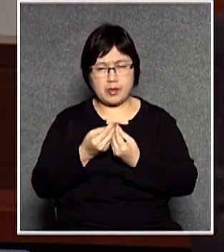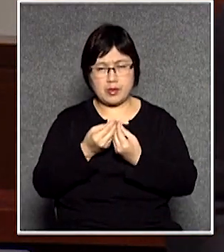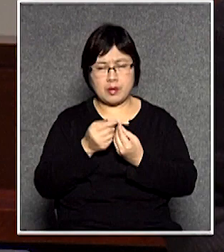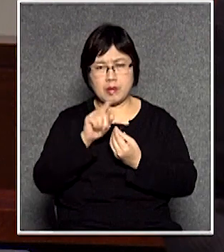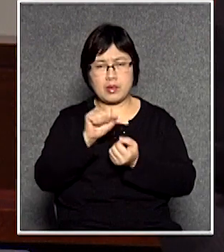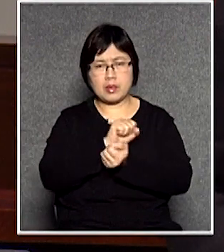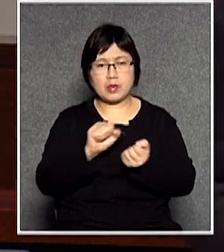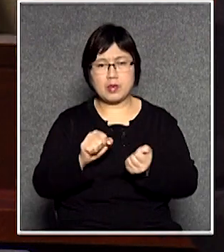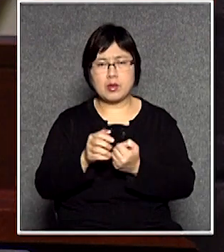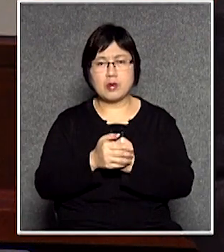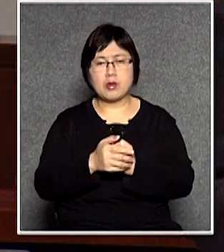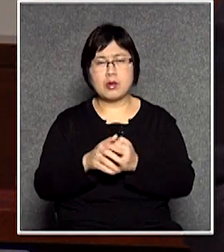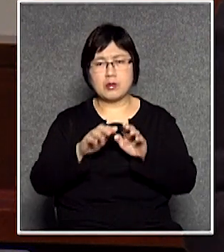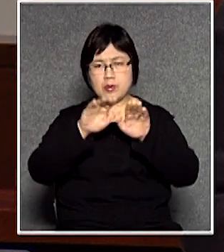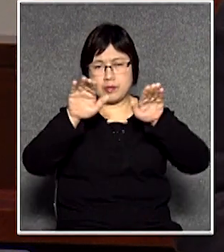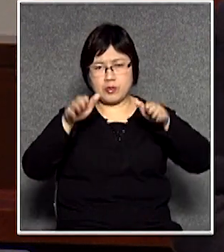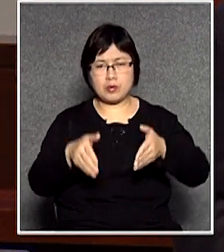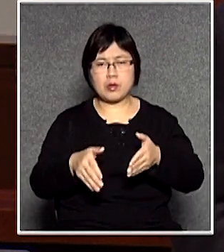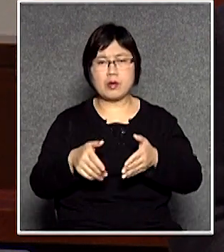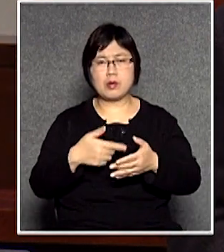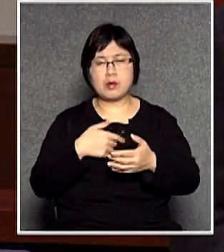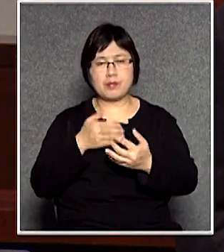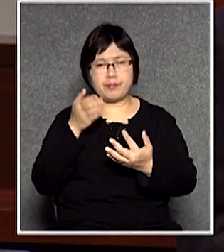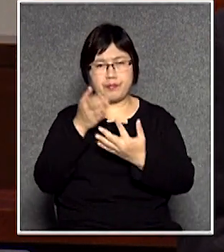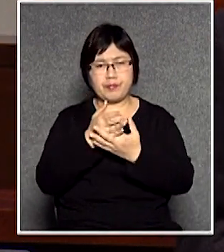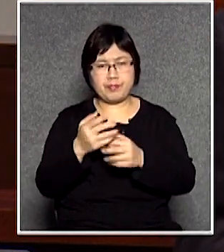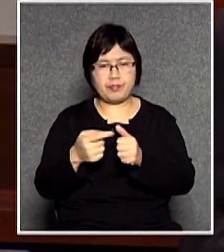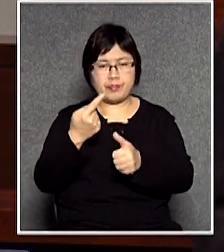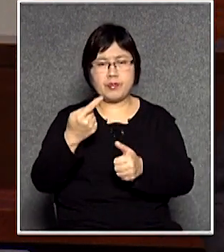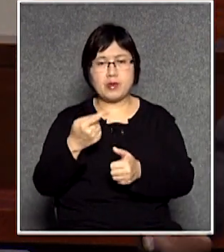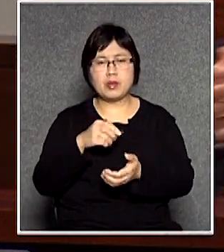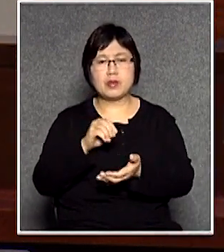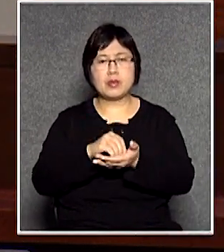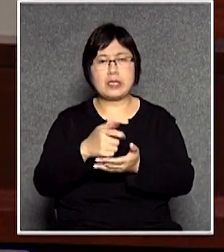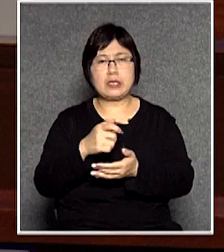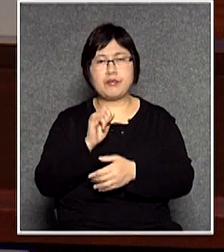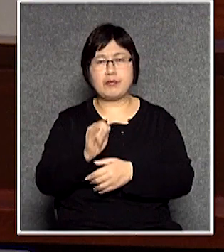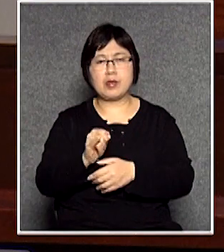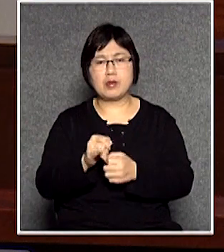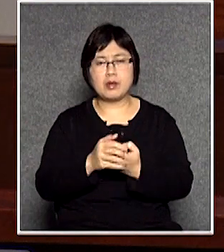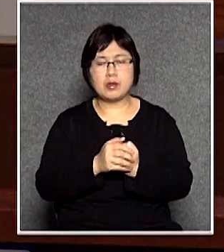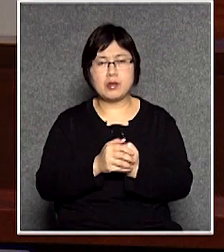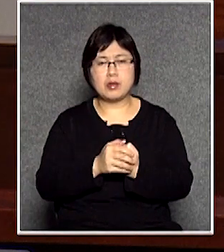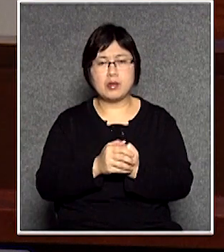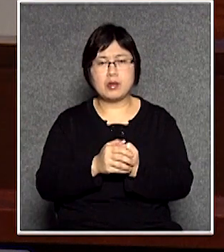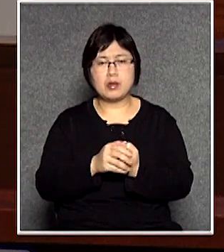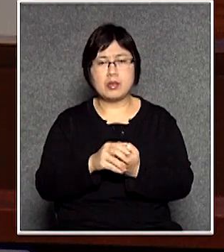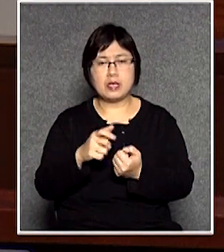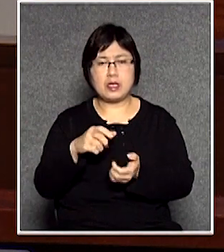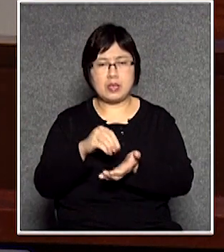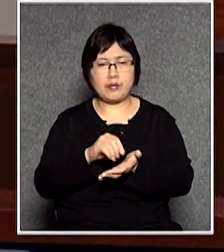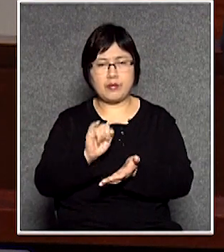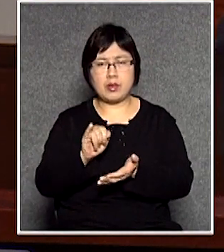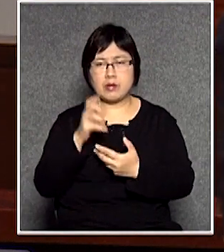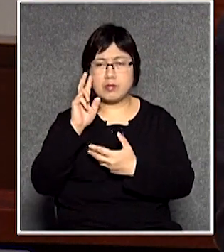拿社區小店開刀來搞的這個所謂定額罰款當然沒有這個定額罰款你很多時候放